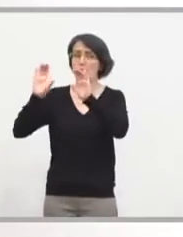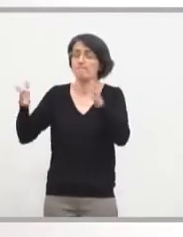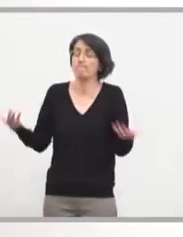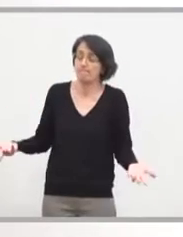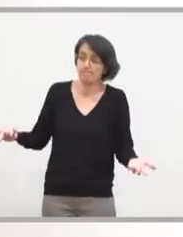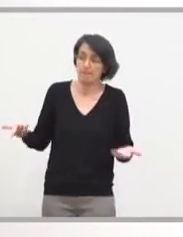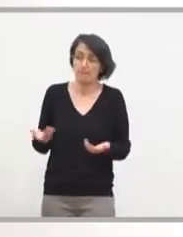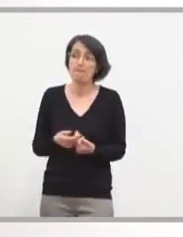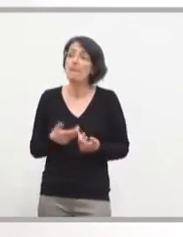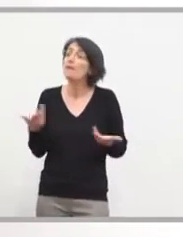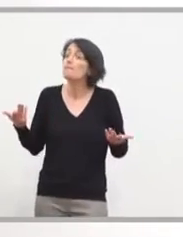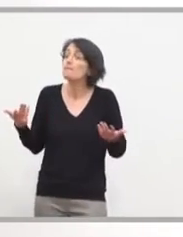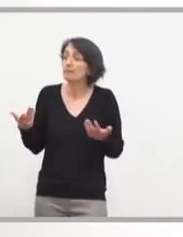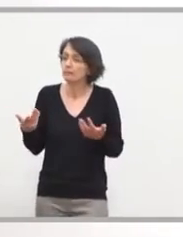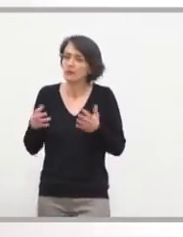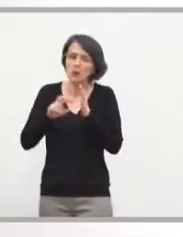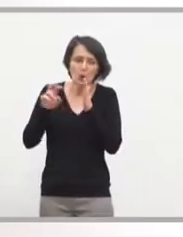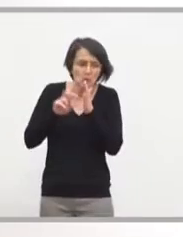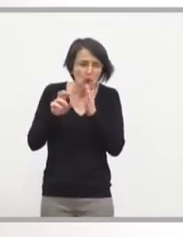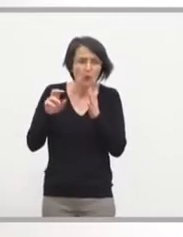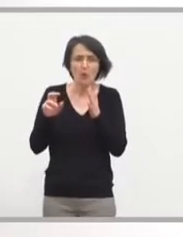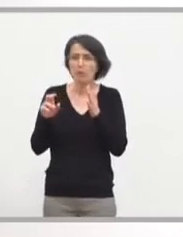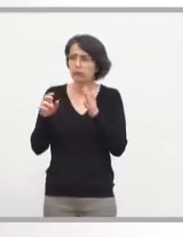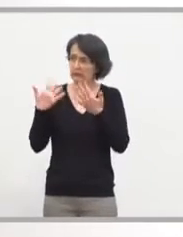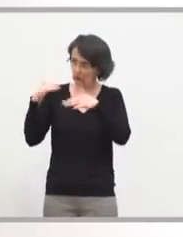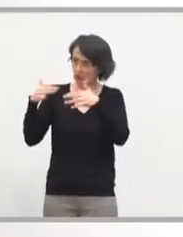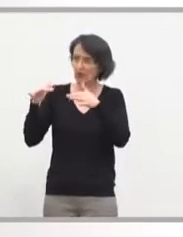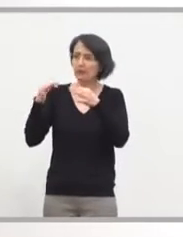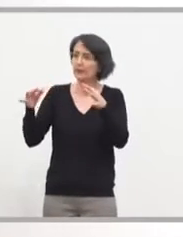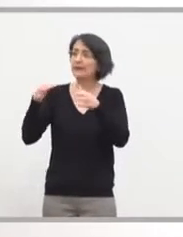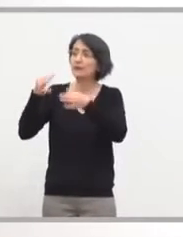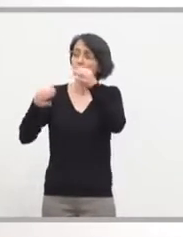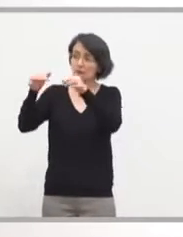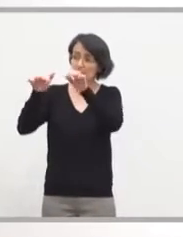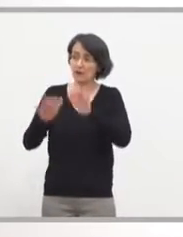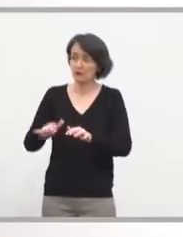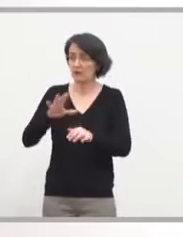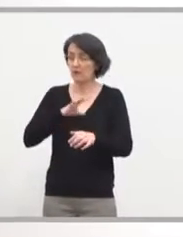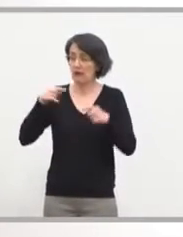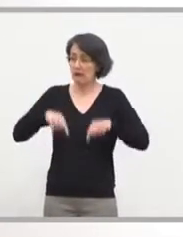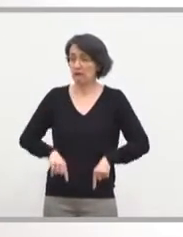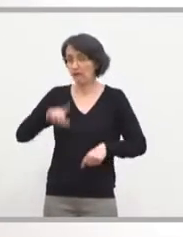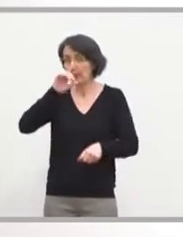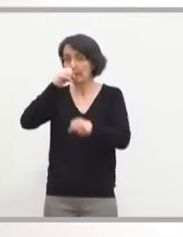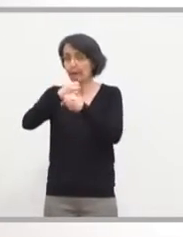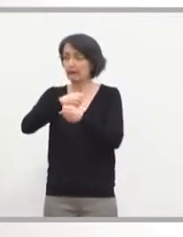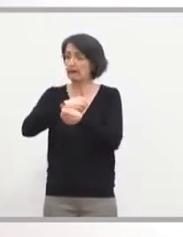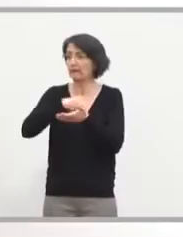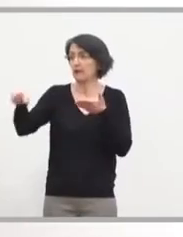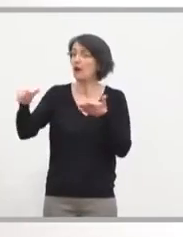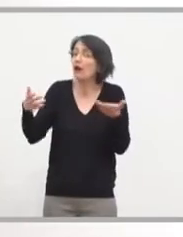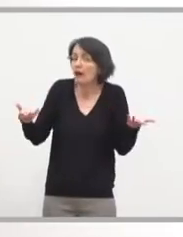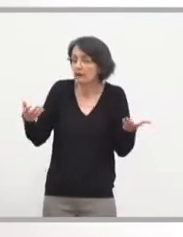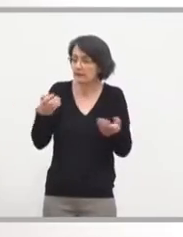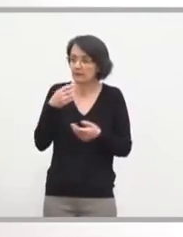Ça a été fait. Le TA de Grenoble a condamné l'État il n pas longtemps à un remboursement. Donc ça,'est une bonne chose. Vous nous tiendrez au courant. Question plus politique pour vous,